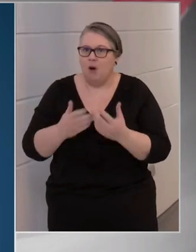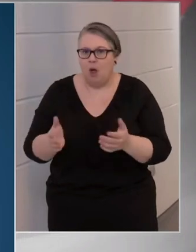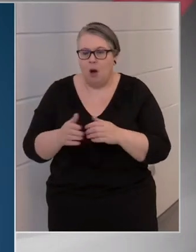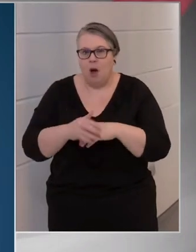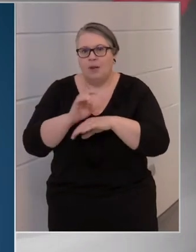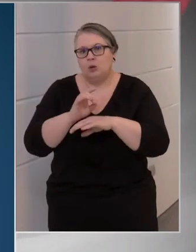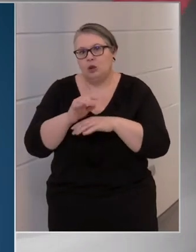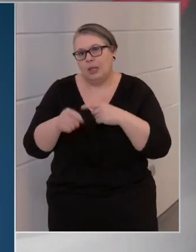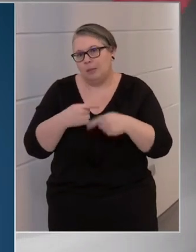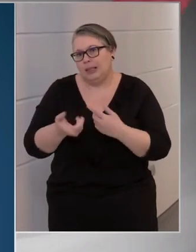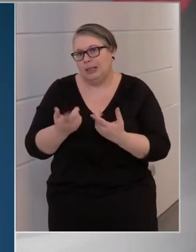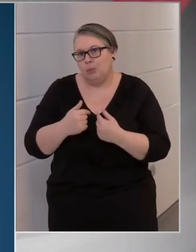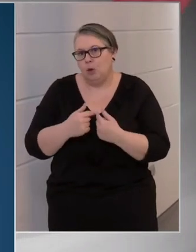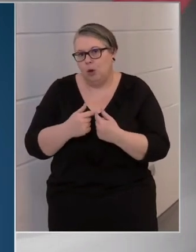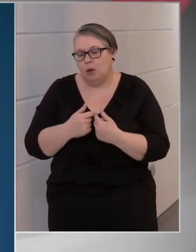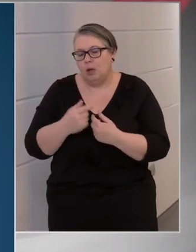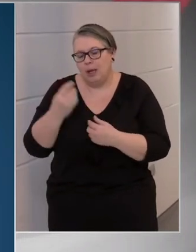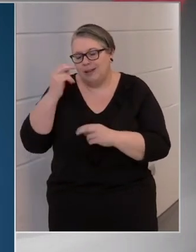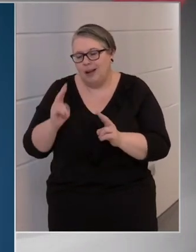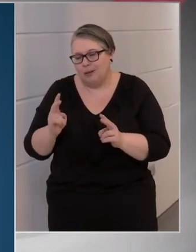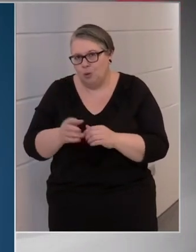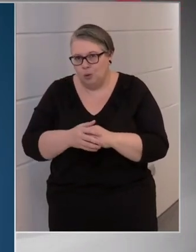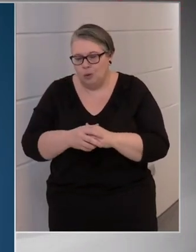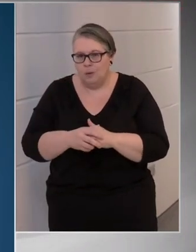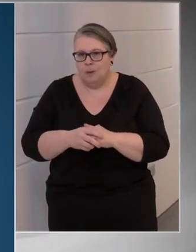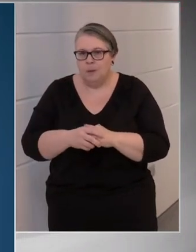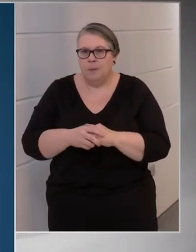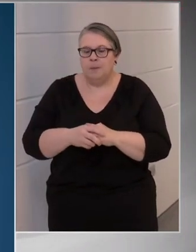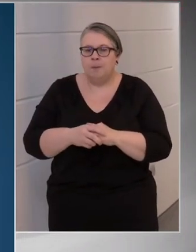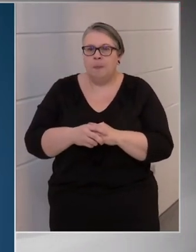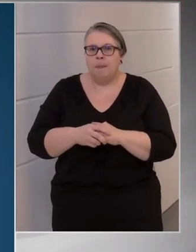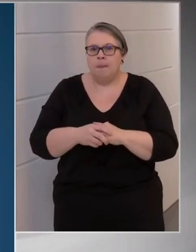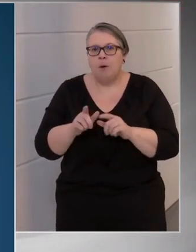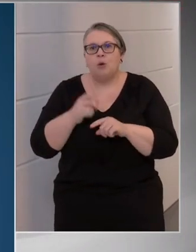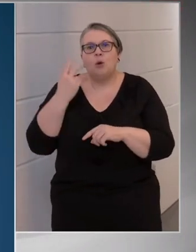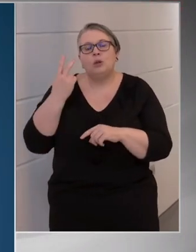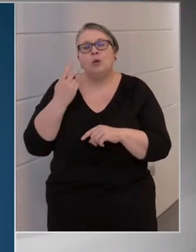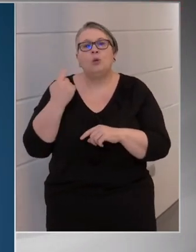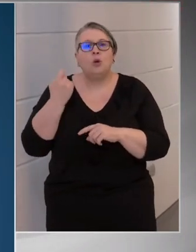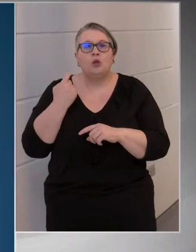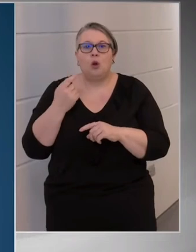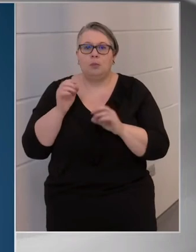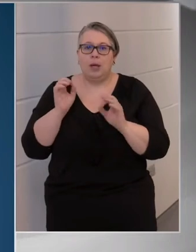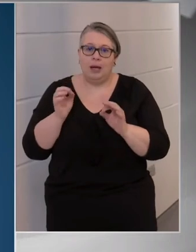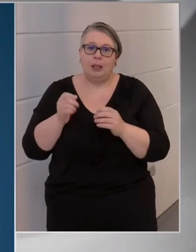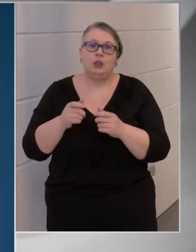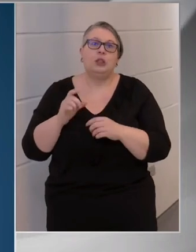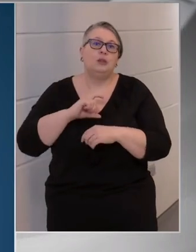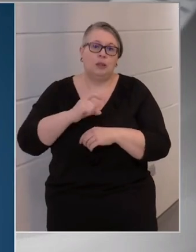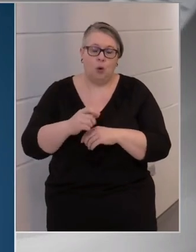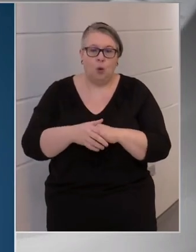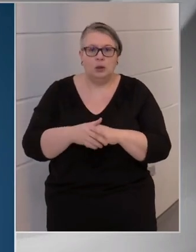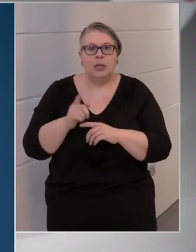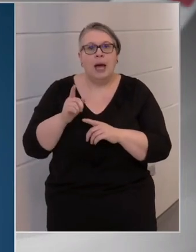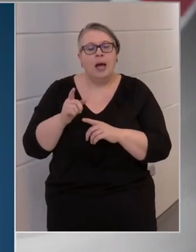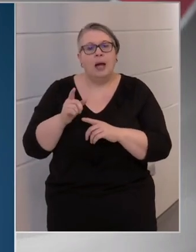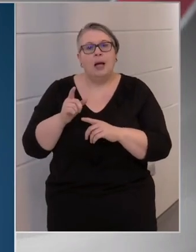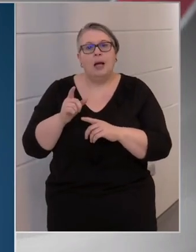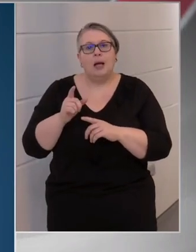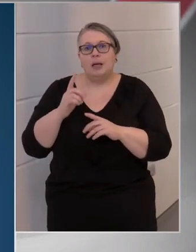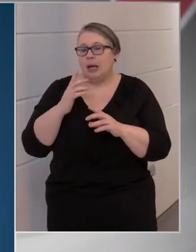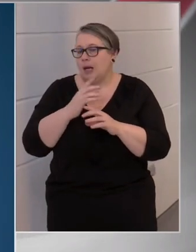természetében adódóan érthető. Tehát úgy gondolom, hogy ez helyes és indokolt. Azt viszont nem